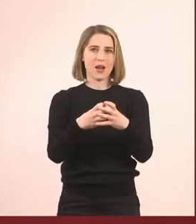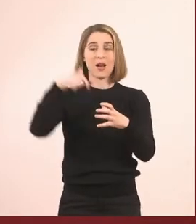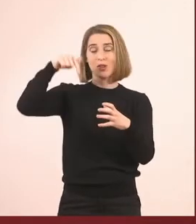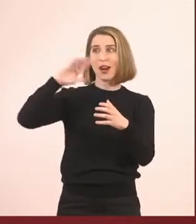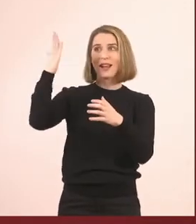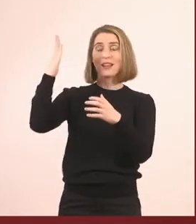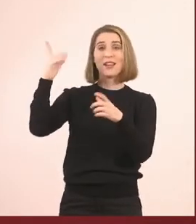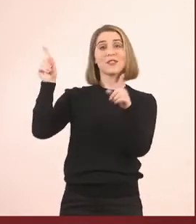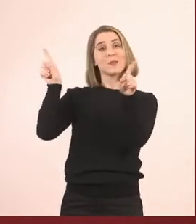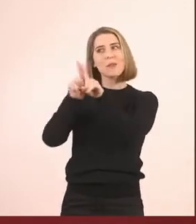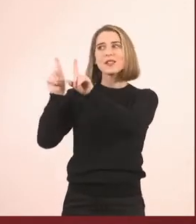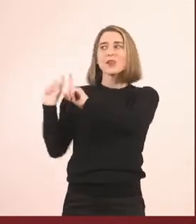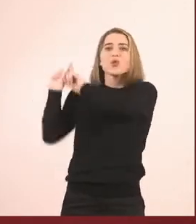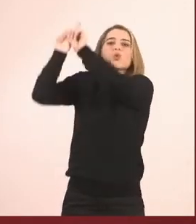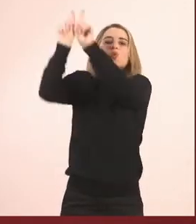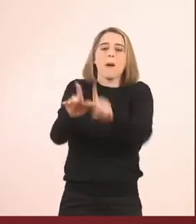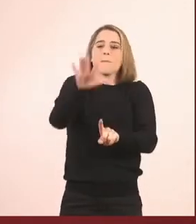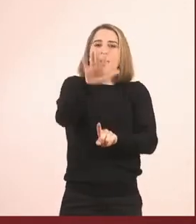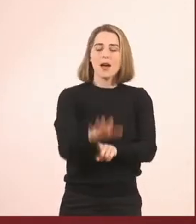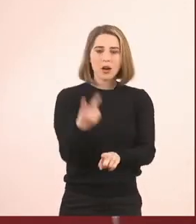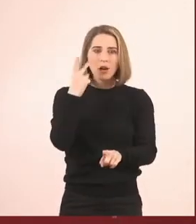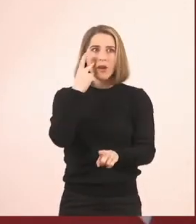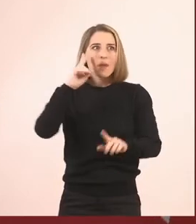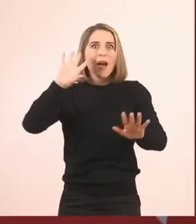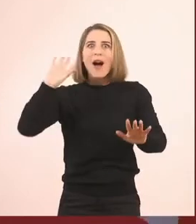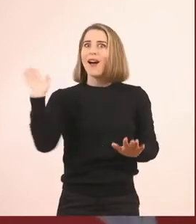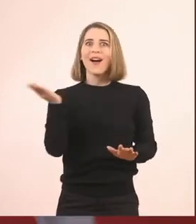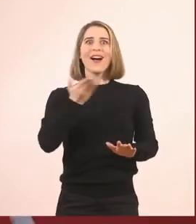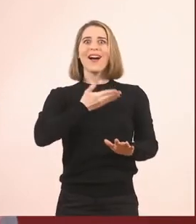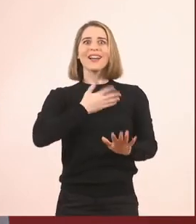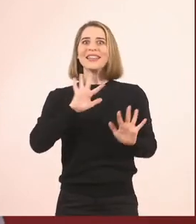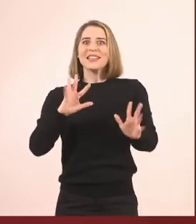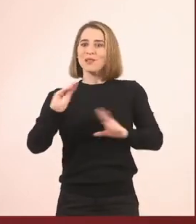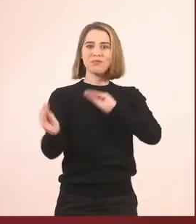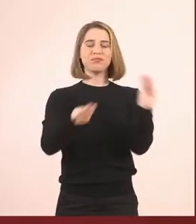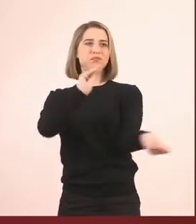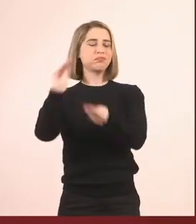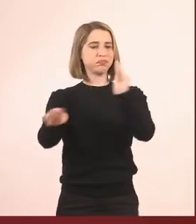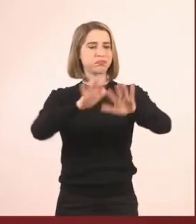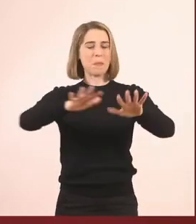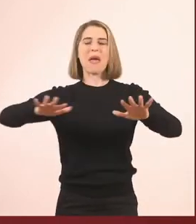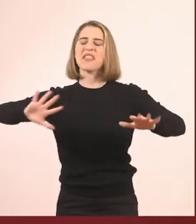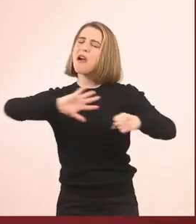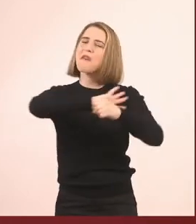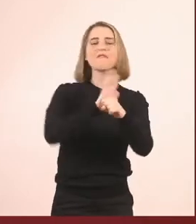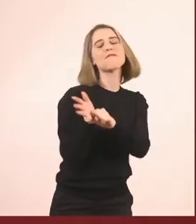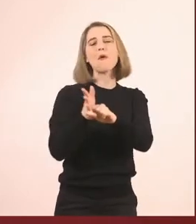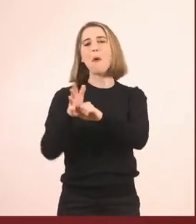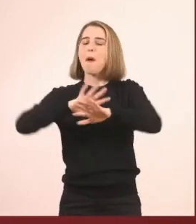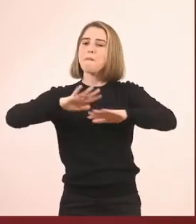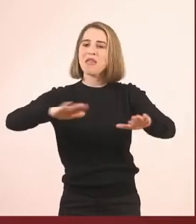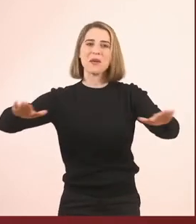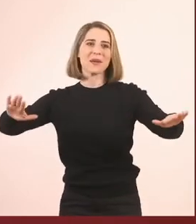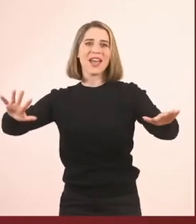πάλι στο παρόν, καταλαβαίνει ότι έχουν γεμίσει τον νησί με τα παιδιά και τα όνειρά του έχει γίνει